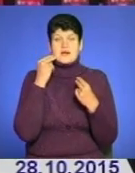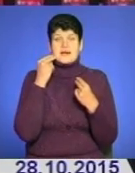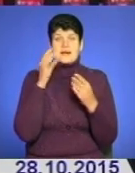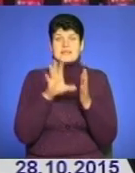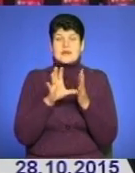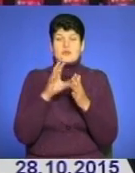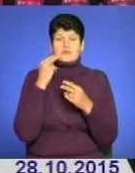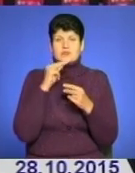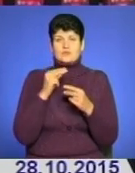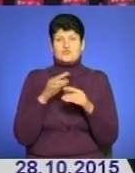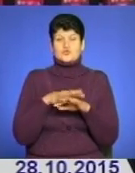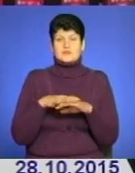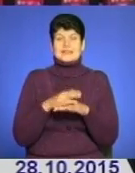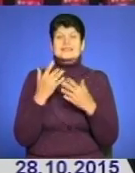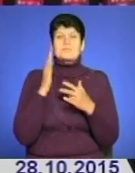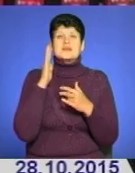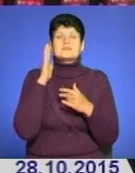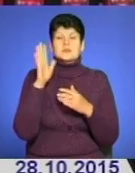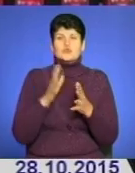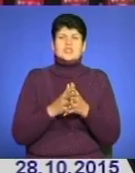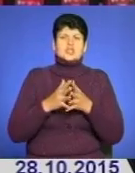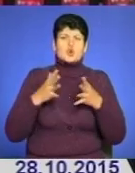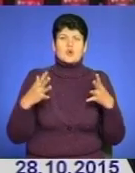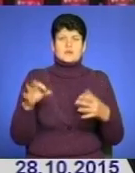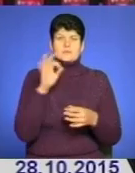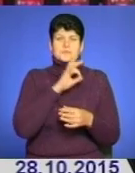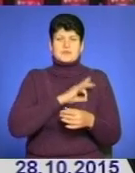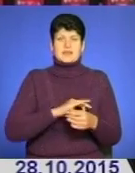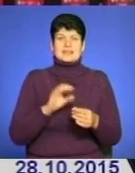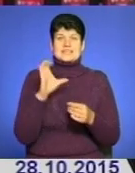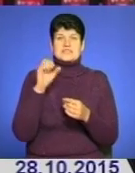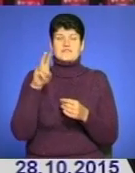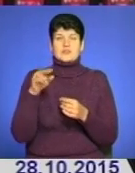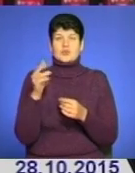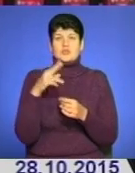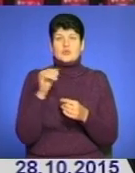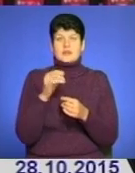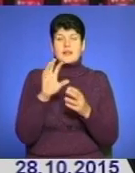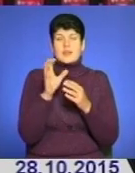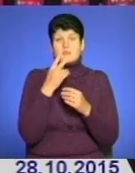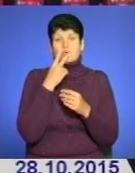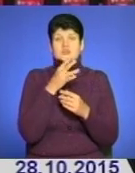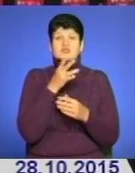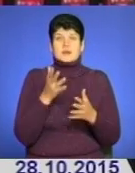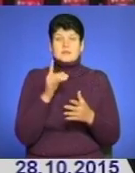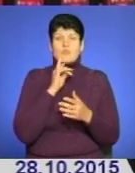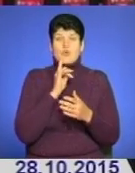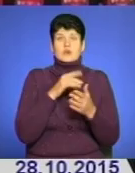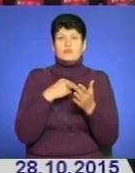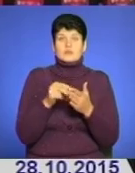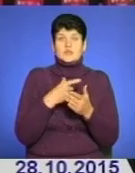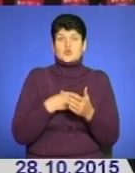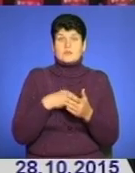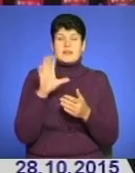Наскільки перспективним для України стане широке застосування світлодіодних ламп, покаже час. Поки придбати собі